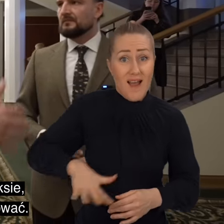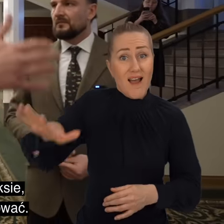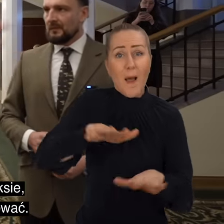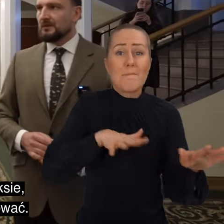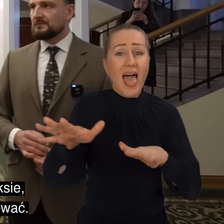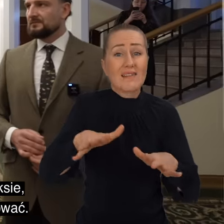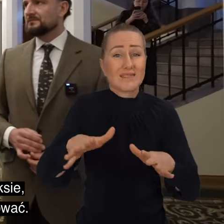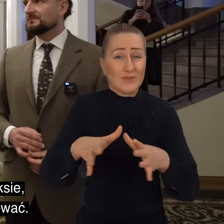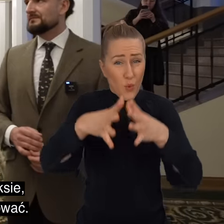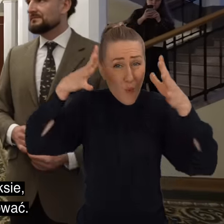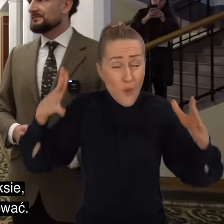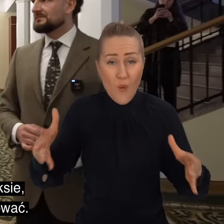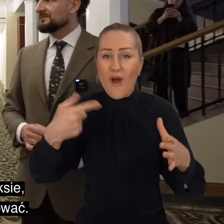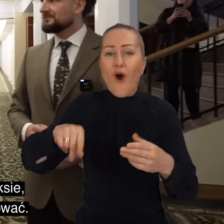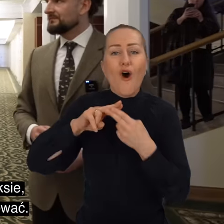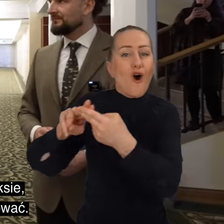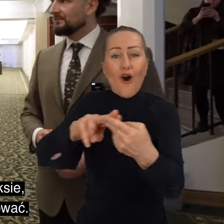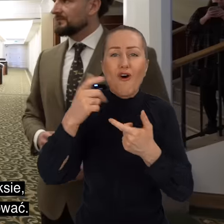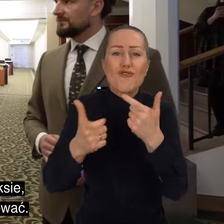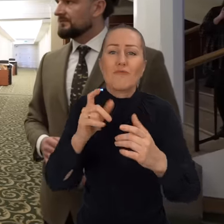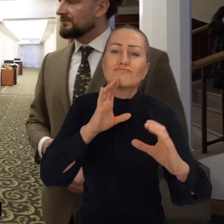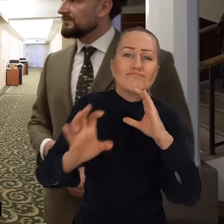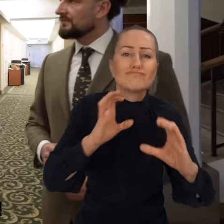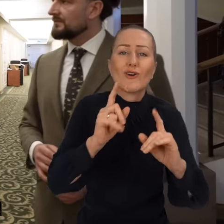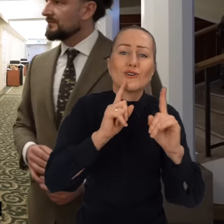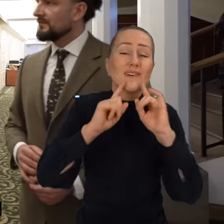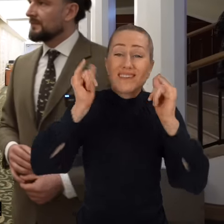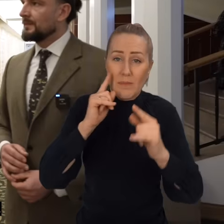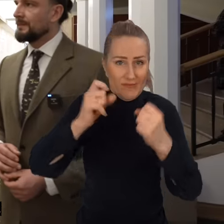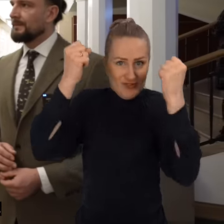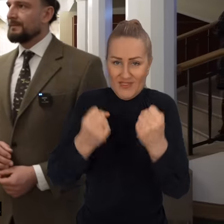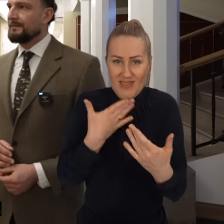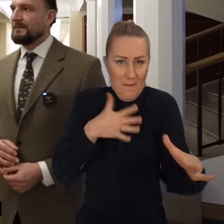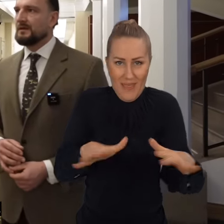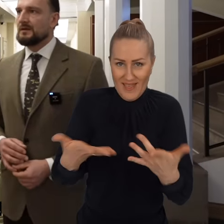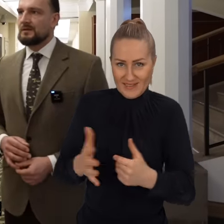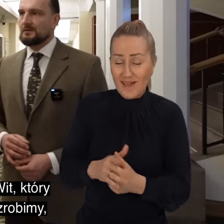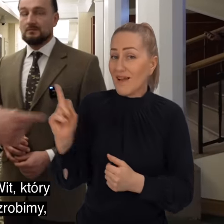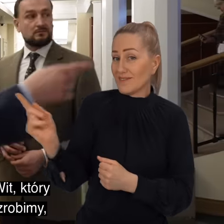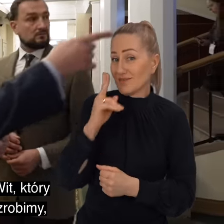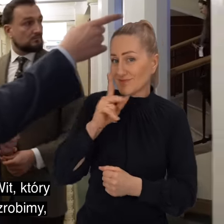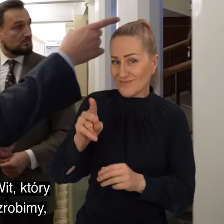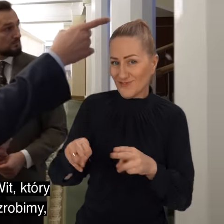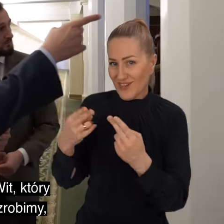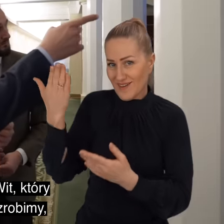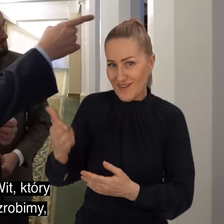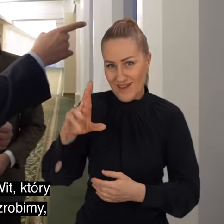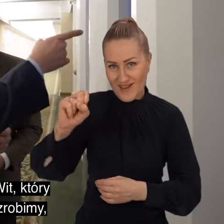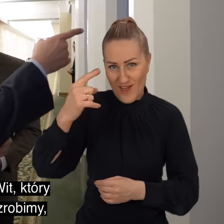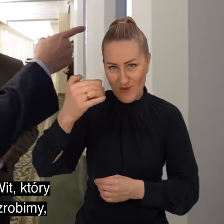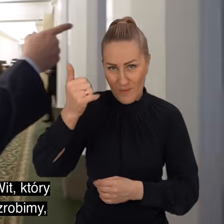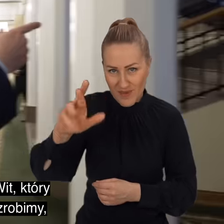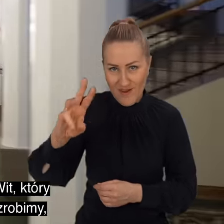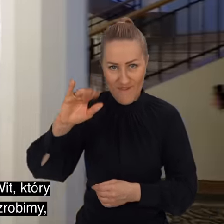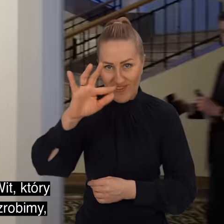na tak rozległym kompleksie trudno się ze sobą komunikować, trudno znaleźć miejsce. Tu idzie Pan redaktor Radomir Witt,